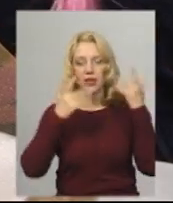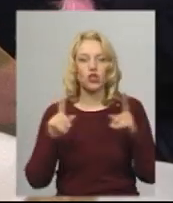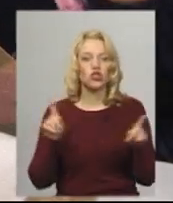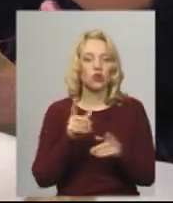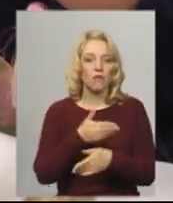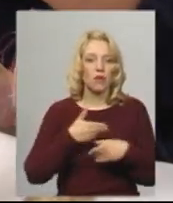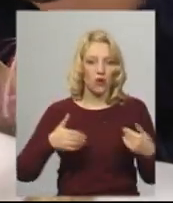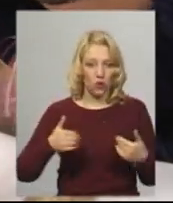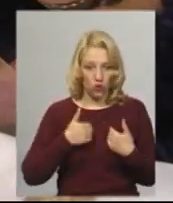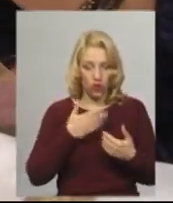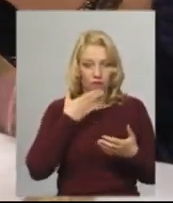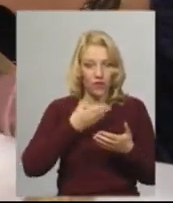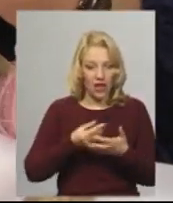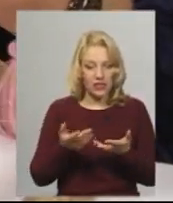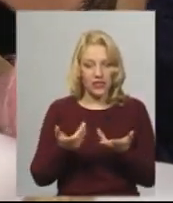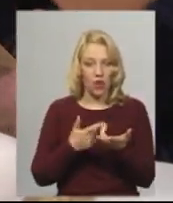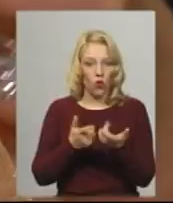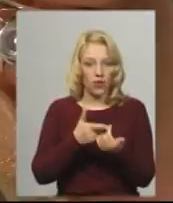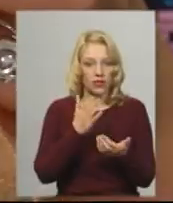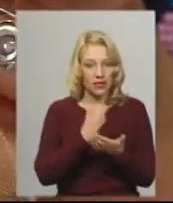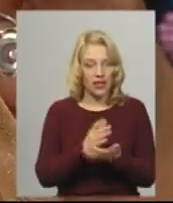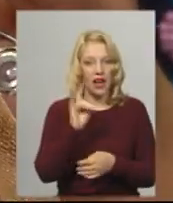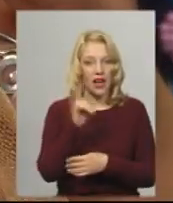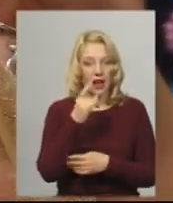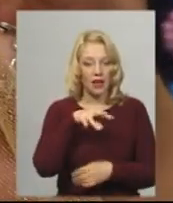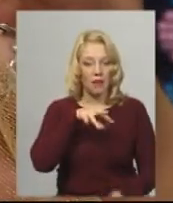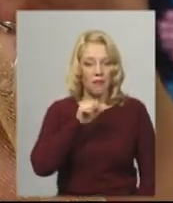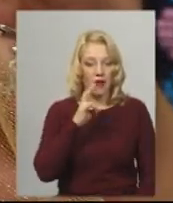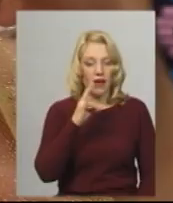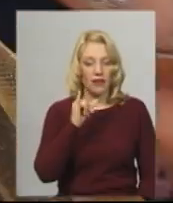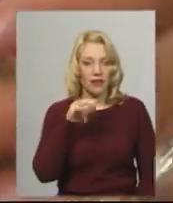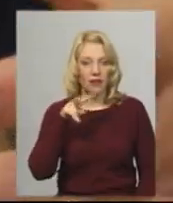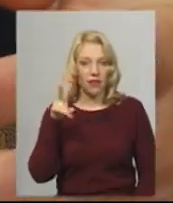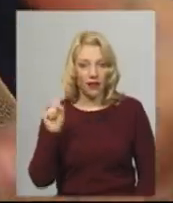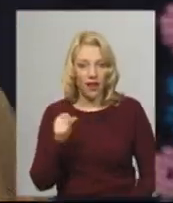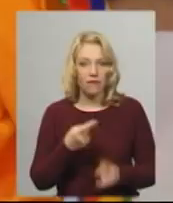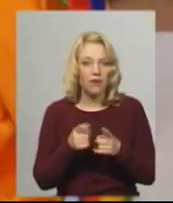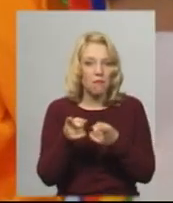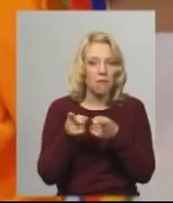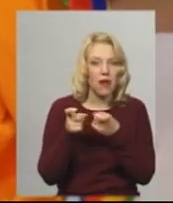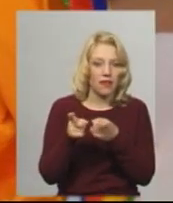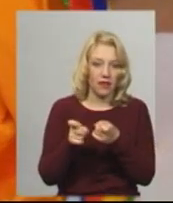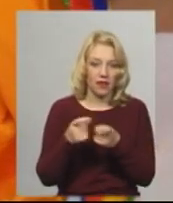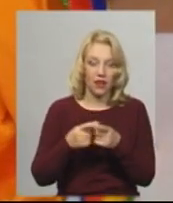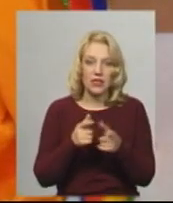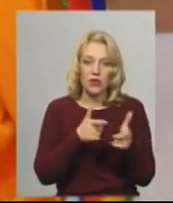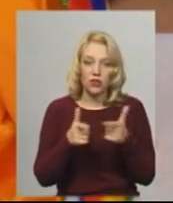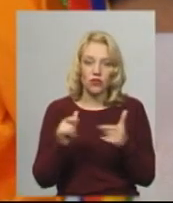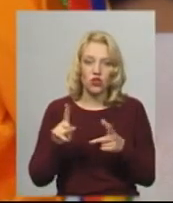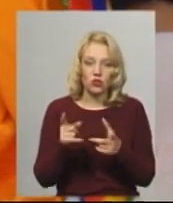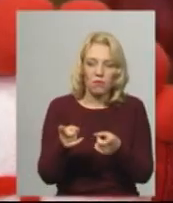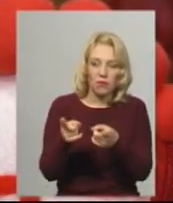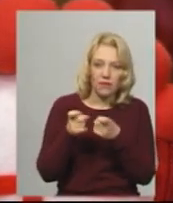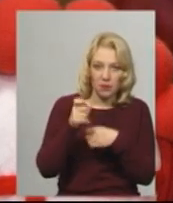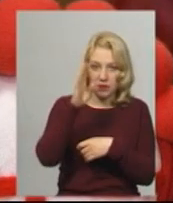власній колекції Оксани Буймістер є і лялька-манілка. Назва походить від слова «манити». Сьогодні її виготовляють, щоб привабити чоловіка, успіх чи